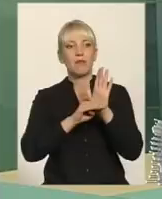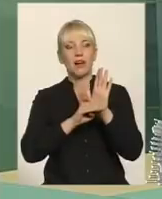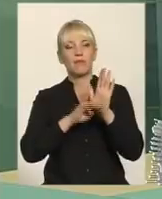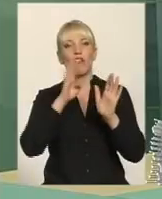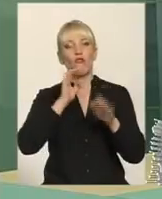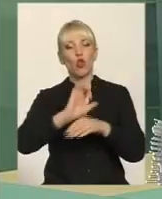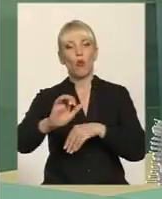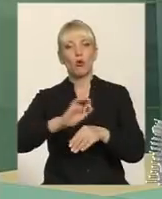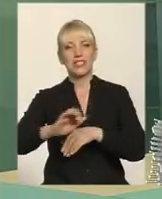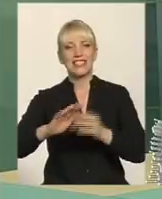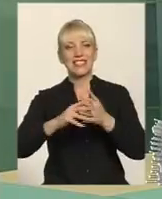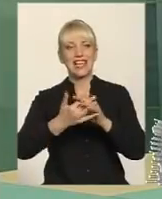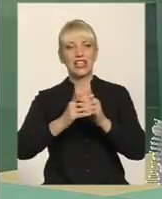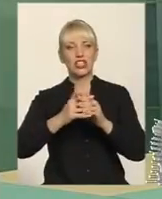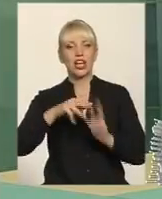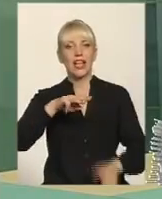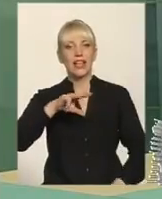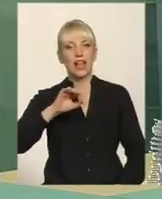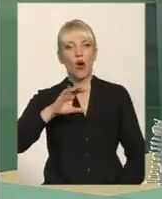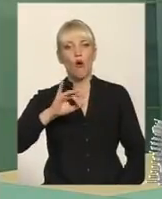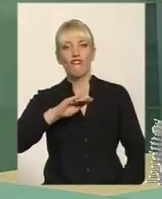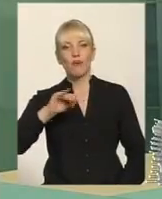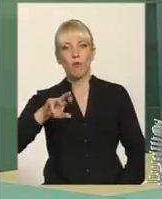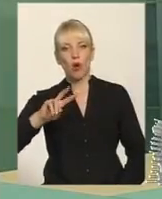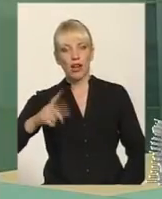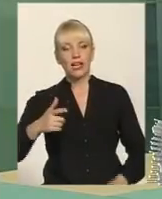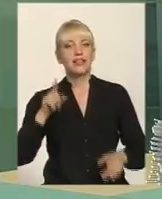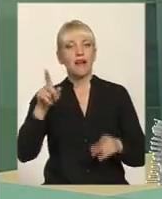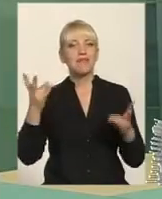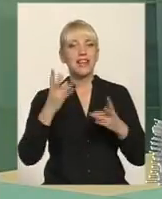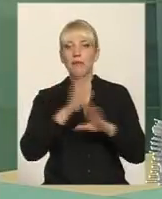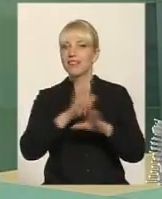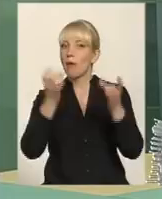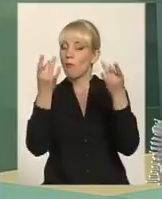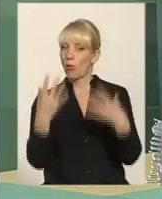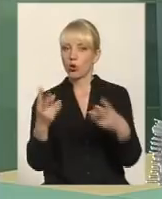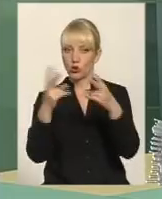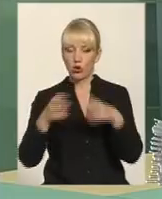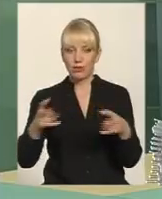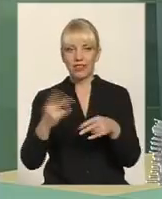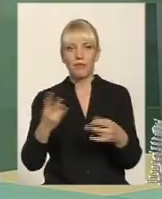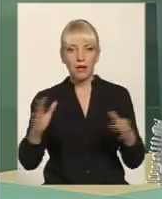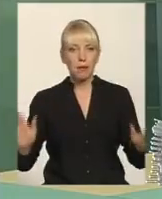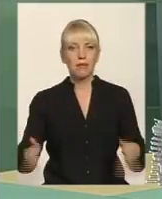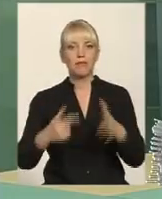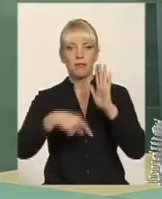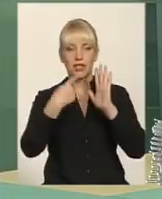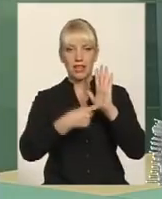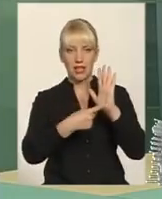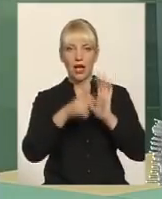система водопостачання селища Теофіполь. Там треба не просто розбиратися, там треба конкретно піднімати питання про а.